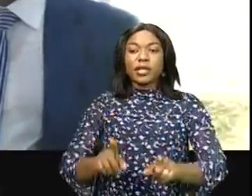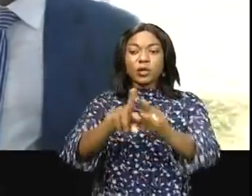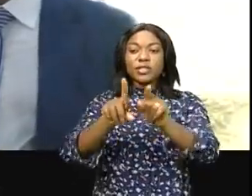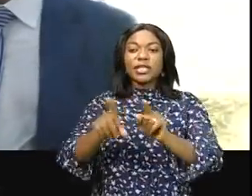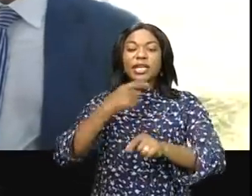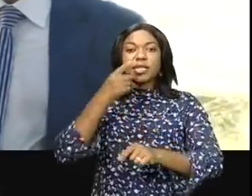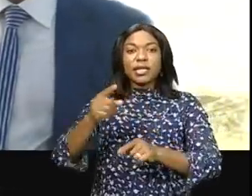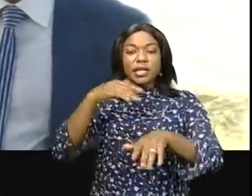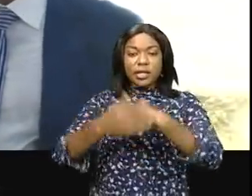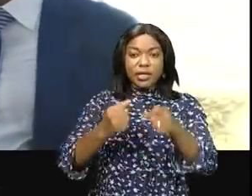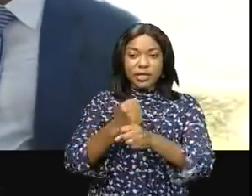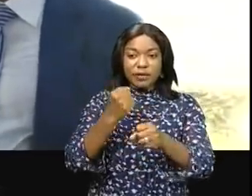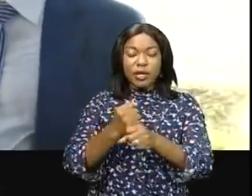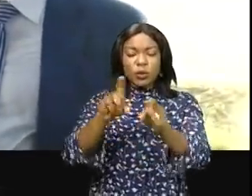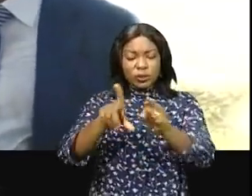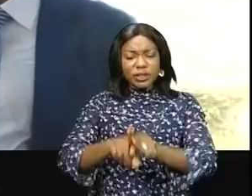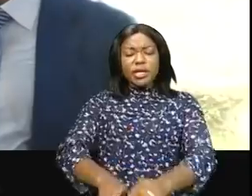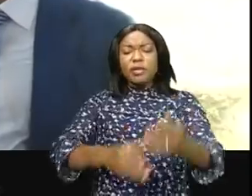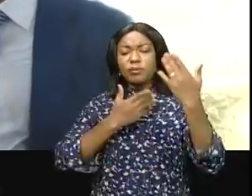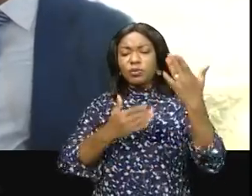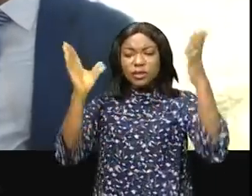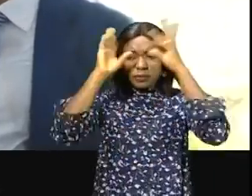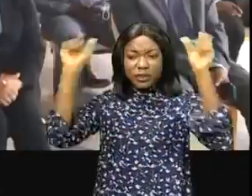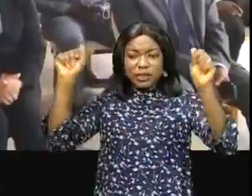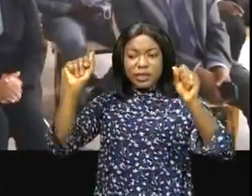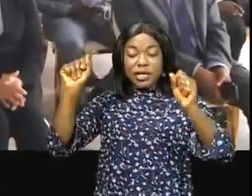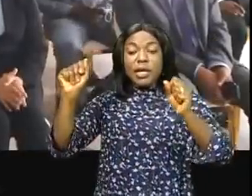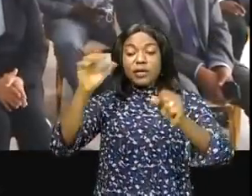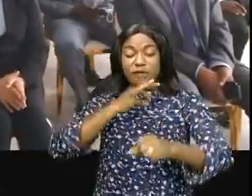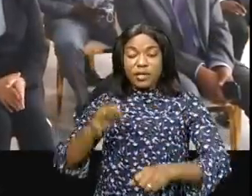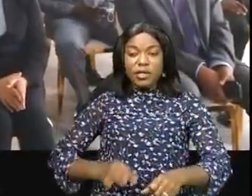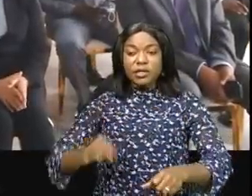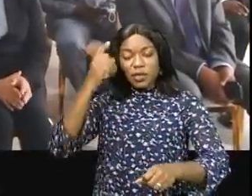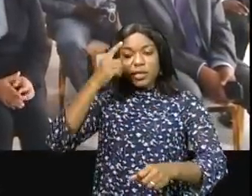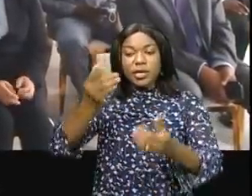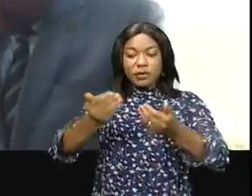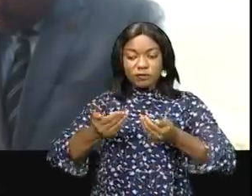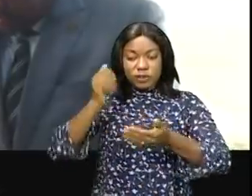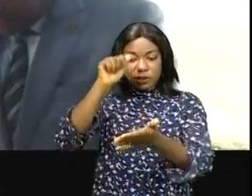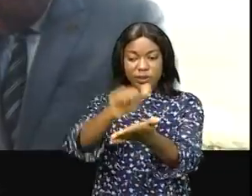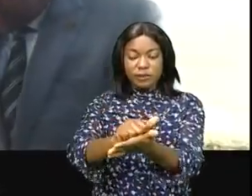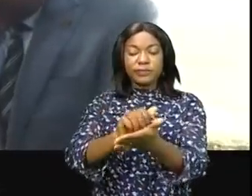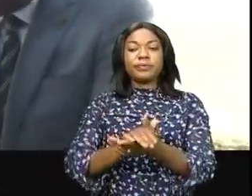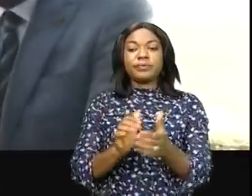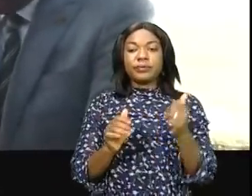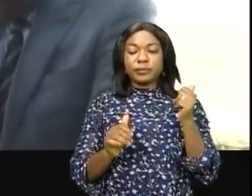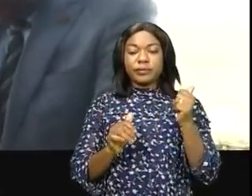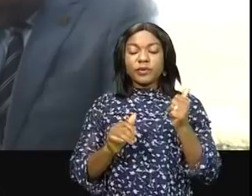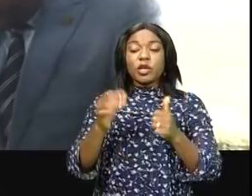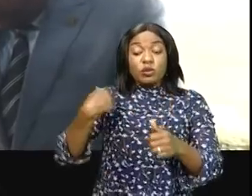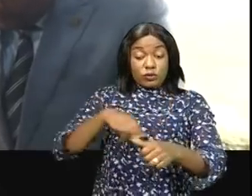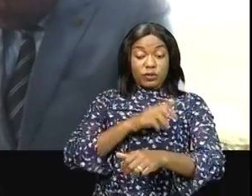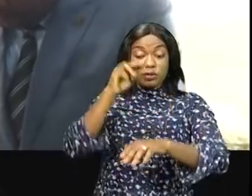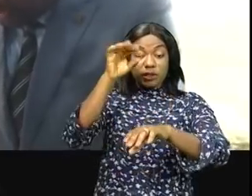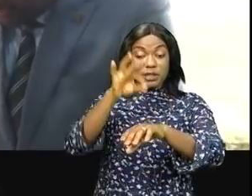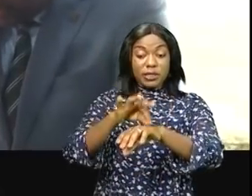salué la promptitude du président Félix Antoine Tchisekedi dans le traitement des dossiers qui touchent à la jeunesse. Nous saisissons cette opportunité